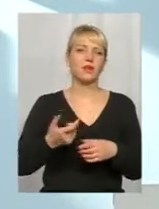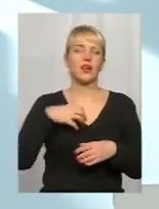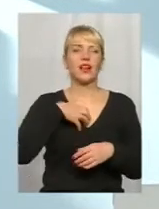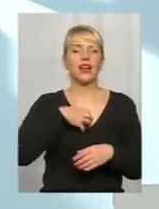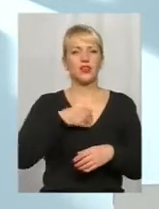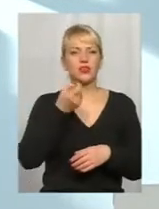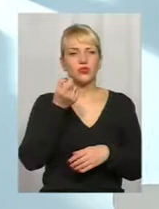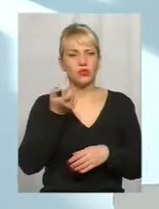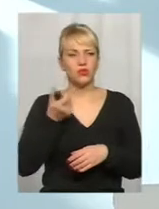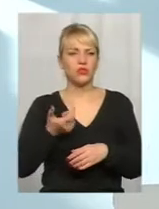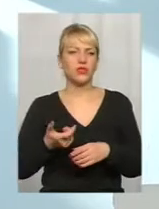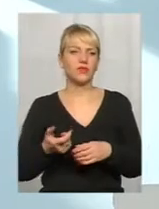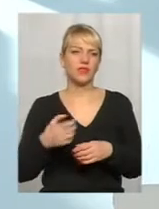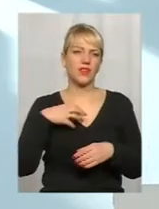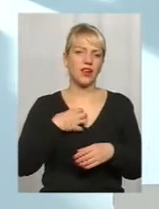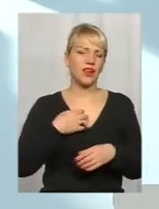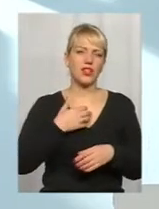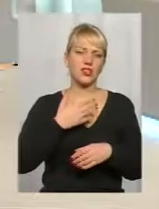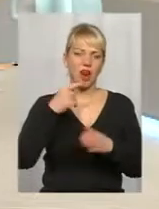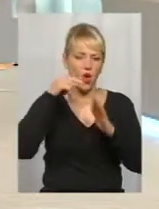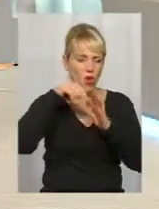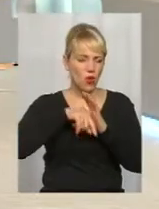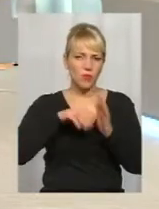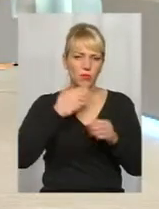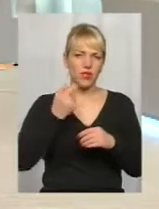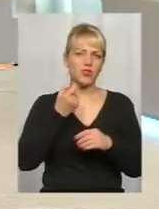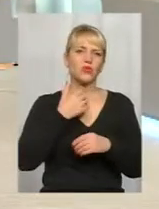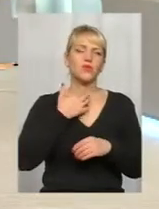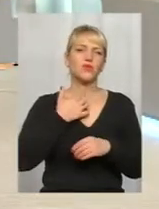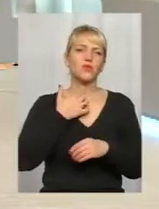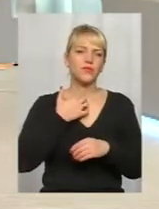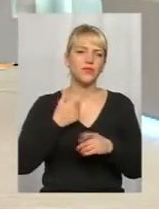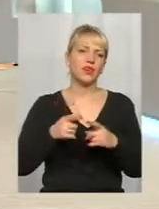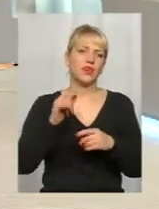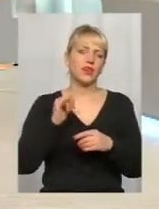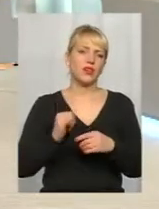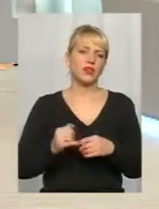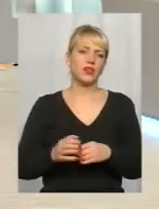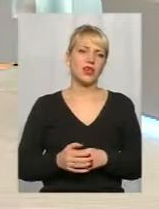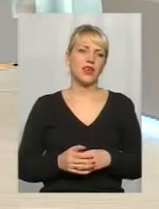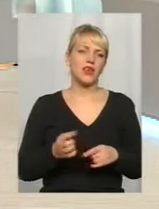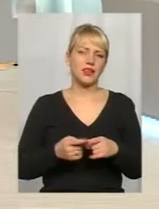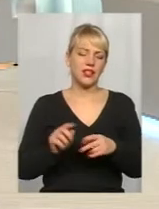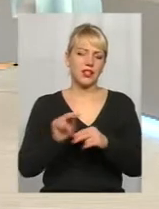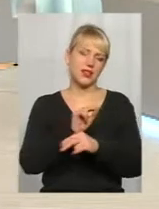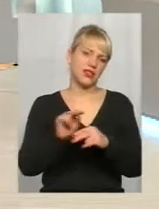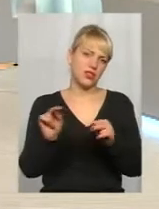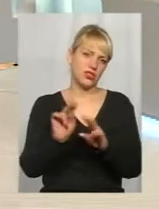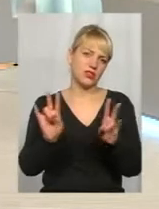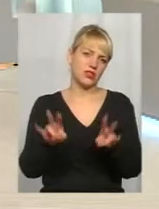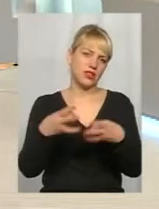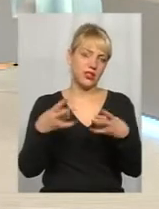покашливання, кашель такий неглубокий поверхностний, найбільшого першення в горле, найбільшого субфибрилітет, лечить, в принципі,